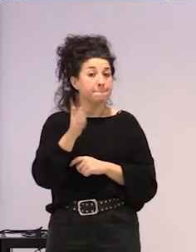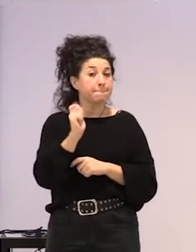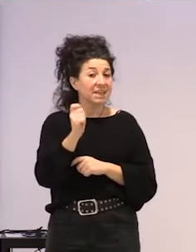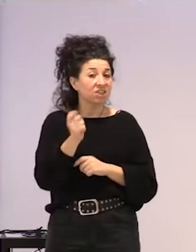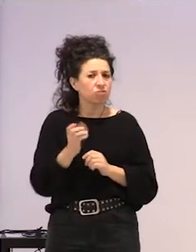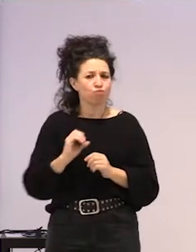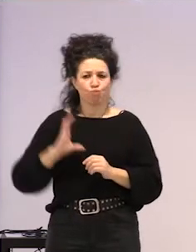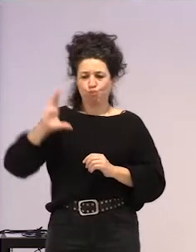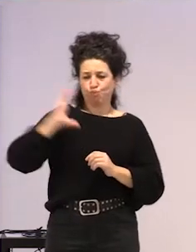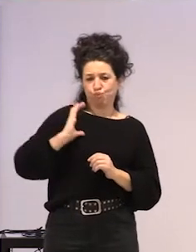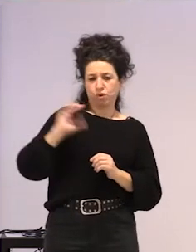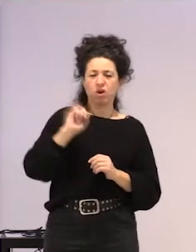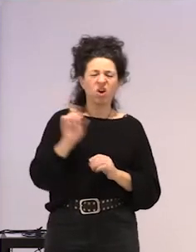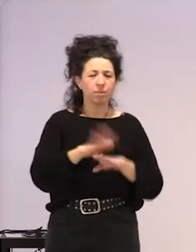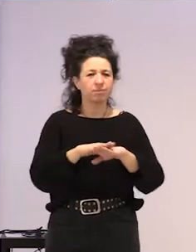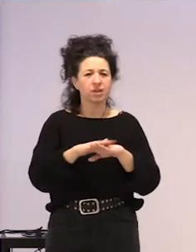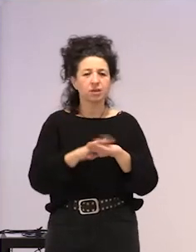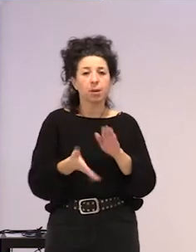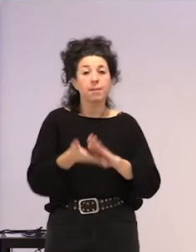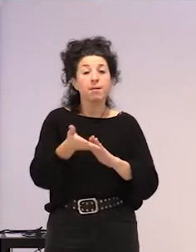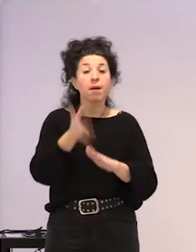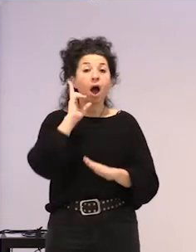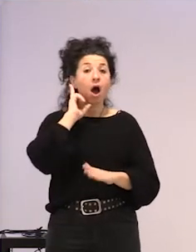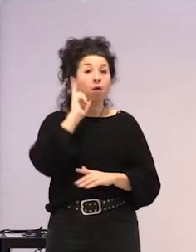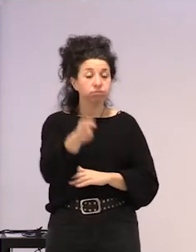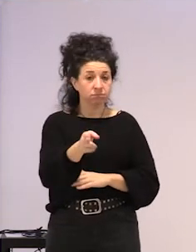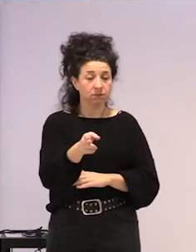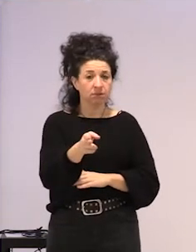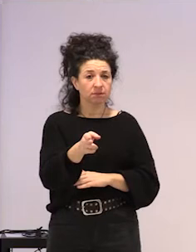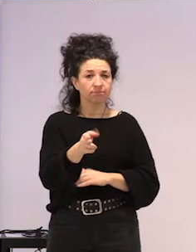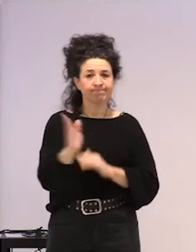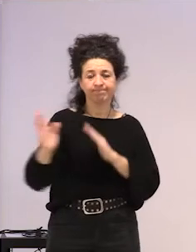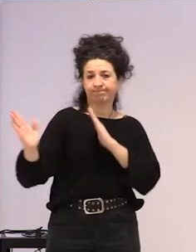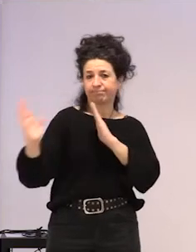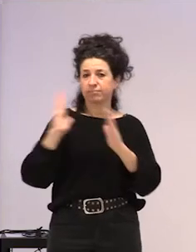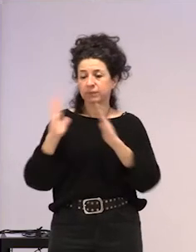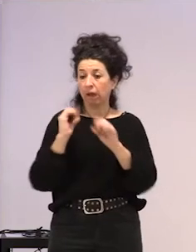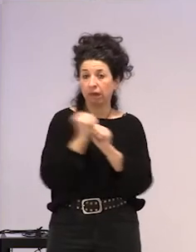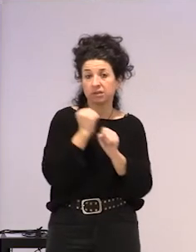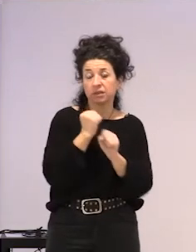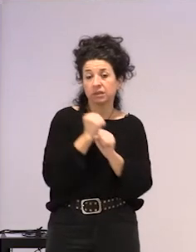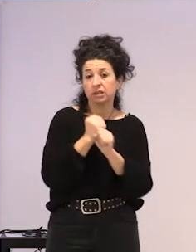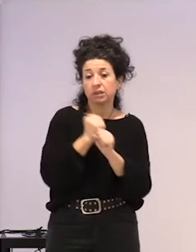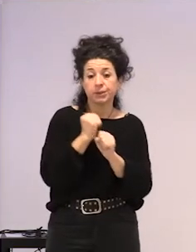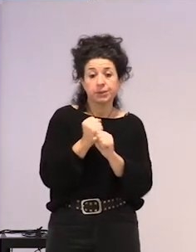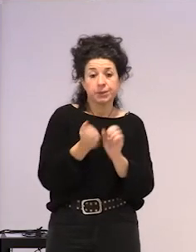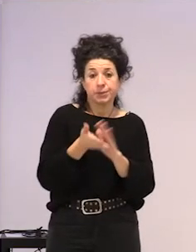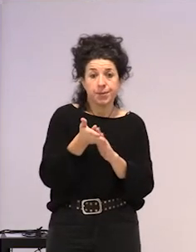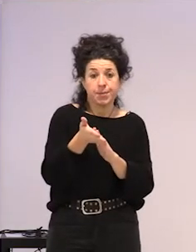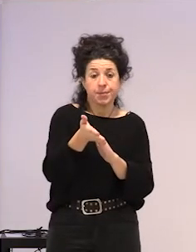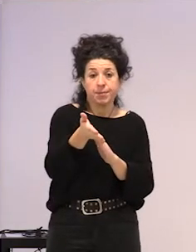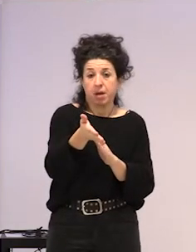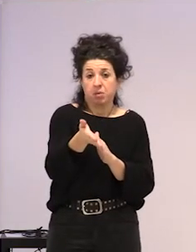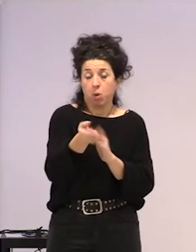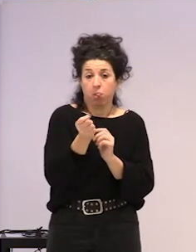zebera, ez, ba, erretiratzea ardago, eta zegoen momentu horretan elanean, eta ja, ez, ba, hortik urte batzutera